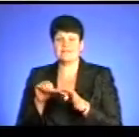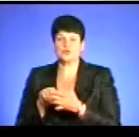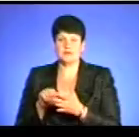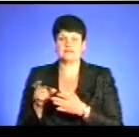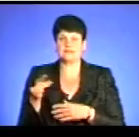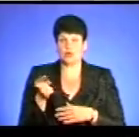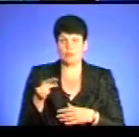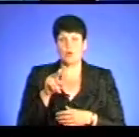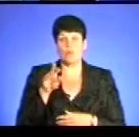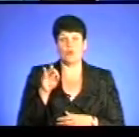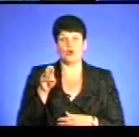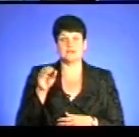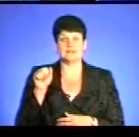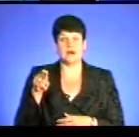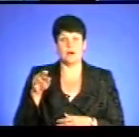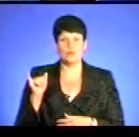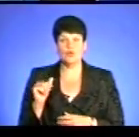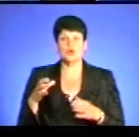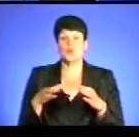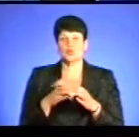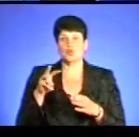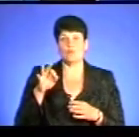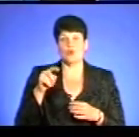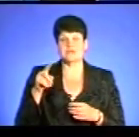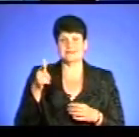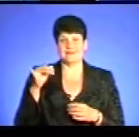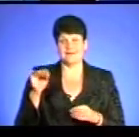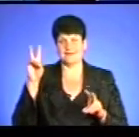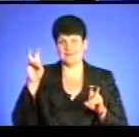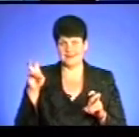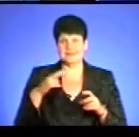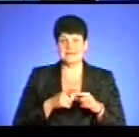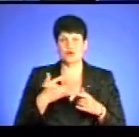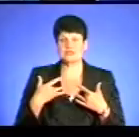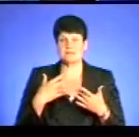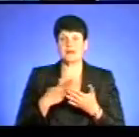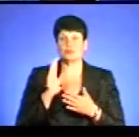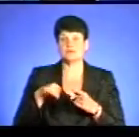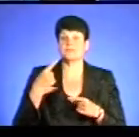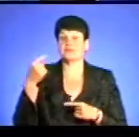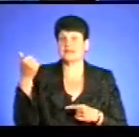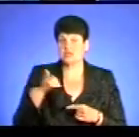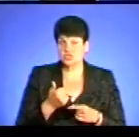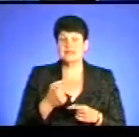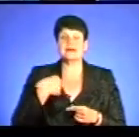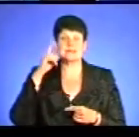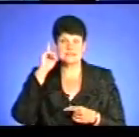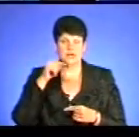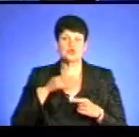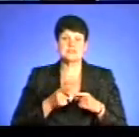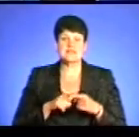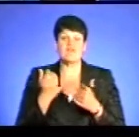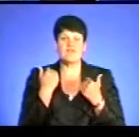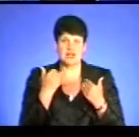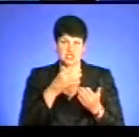Потапу та гурту «Мозгід». Цей концерт має відбутися вже за тиждень. Але я знаю, що це ваша відповідь на звернення